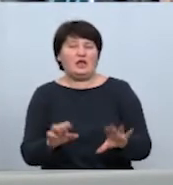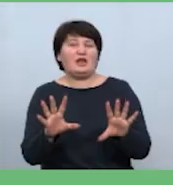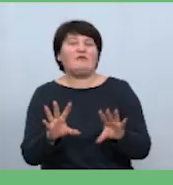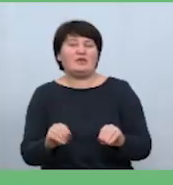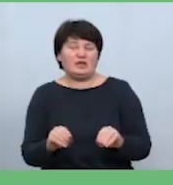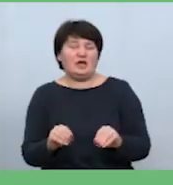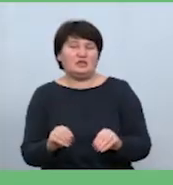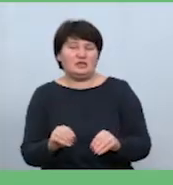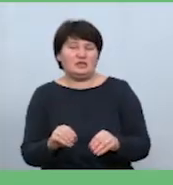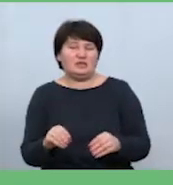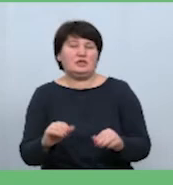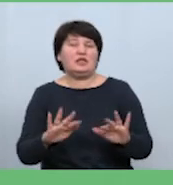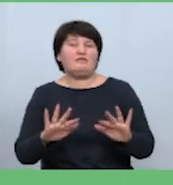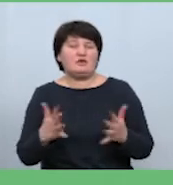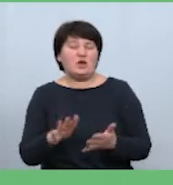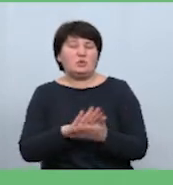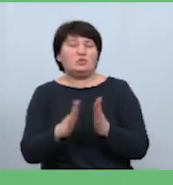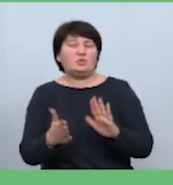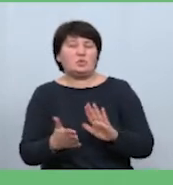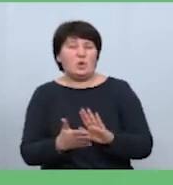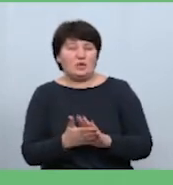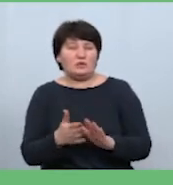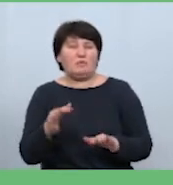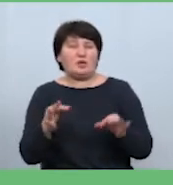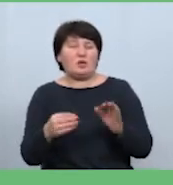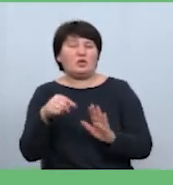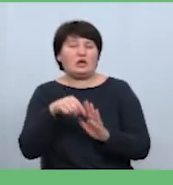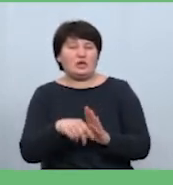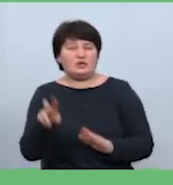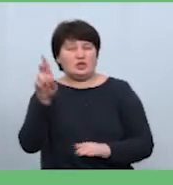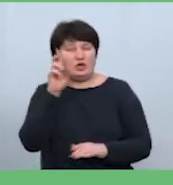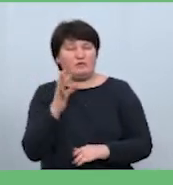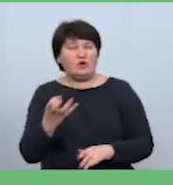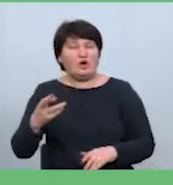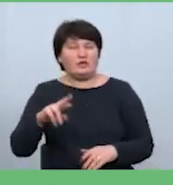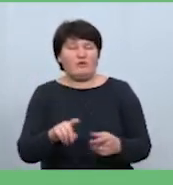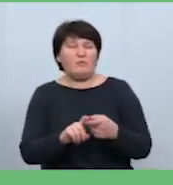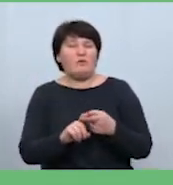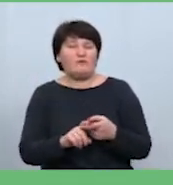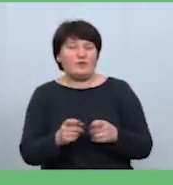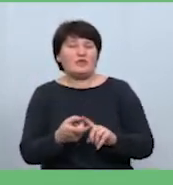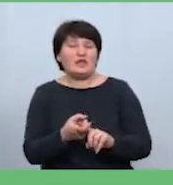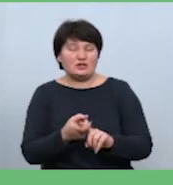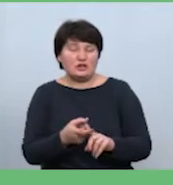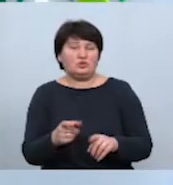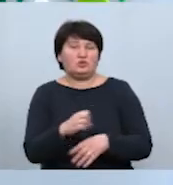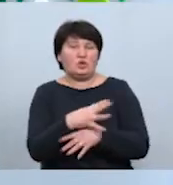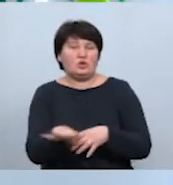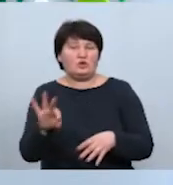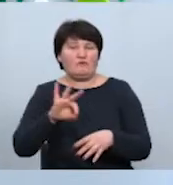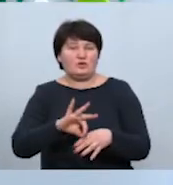-біологічної надзвичайної ситуації природного характеру державного рівня, пов'язаної з поширенням коронавірусної хвороби.